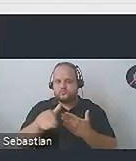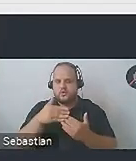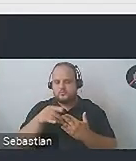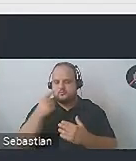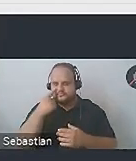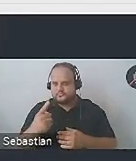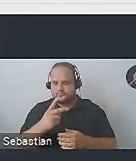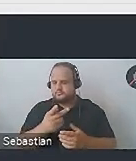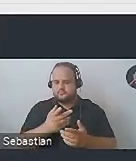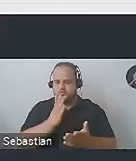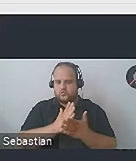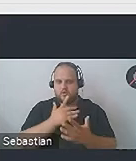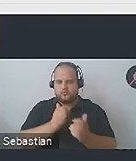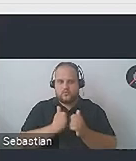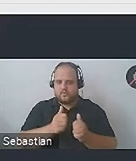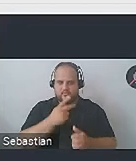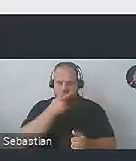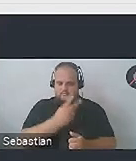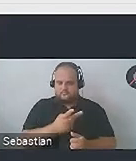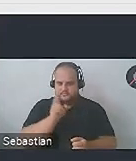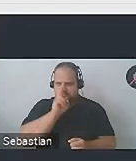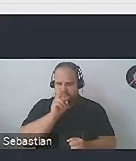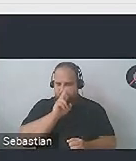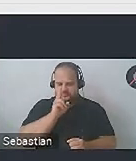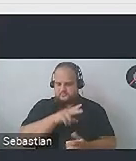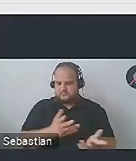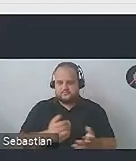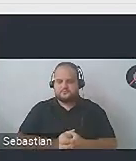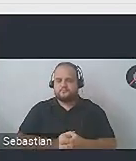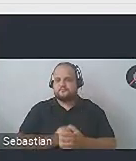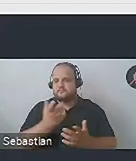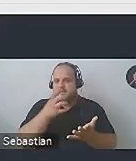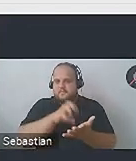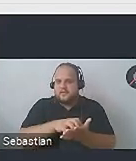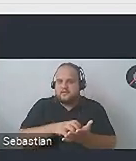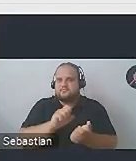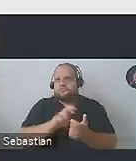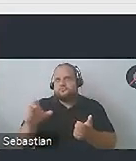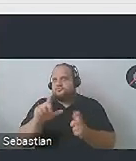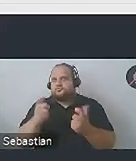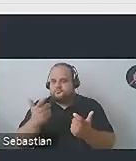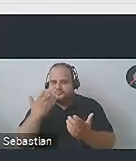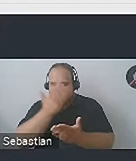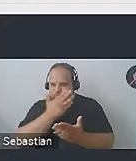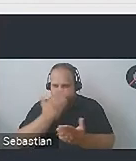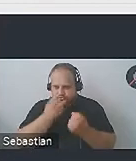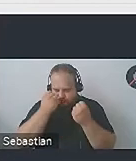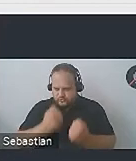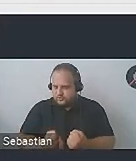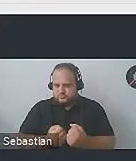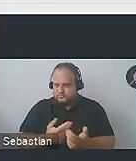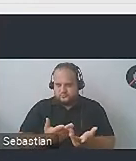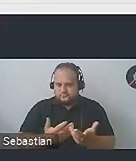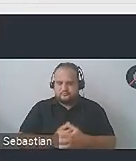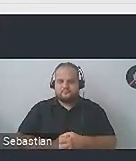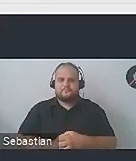automatycznie uniemożliwi dostęp do Waszej strony internetowej, aplikacji, ale też do przeczytania na przykład zawartości